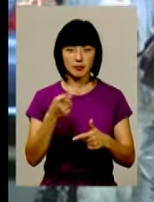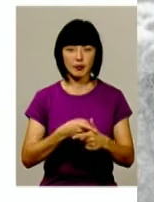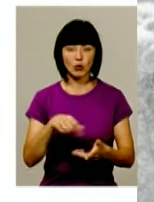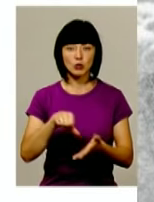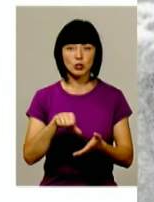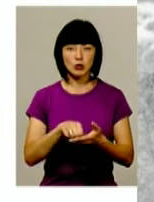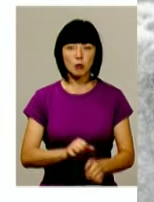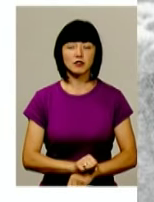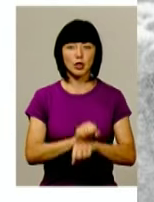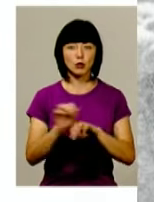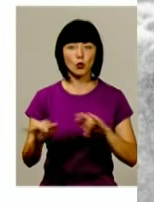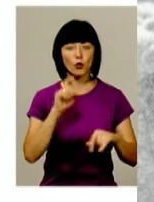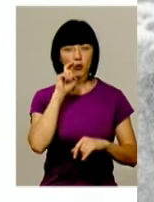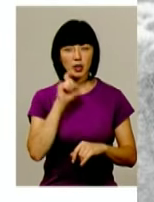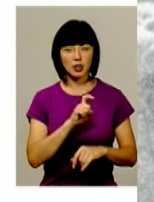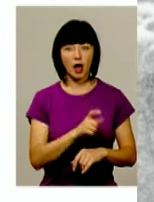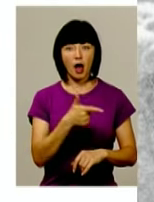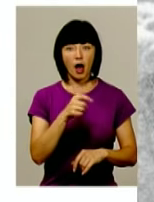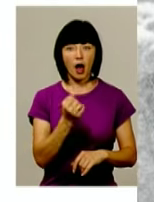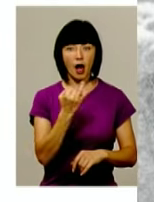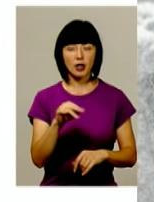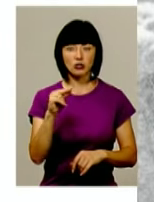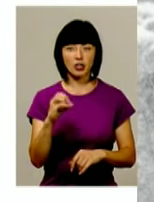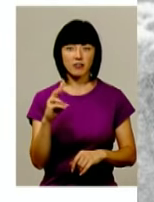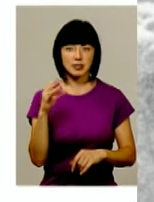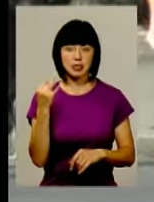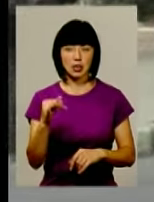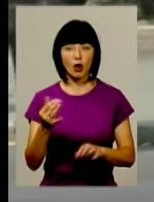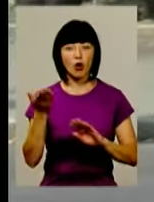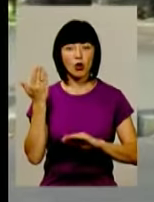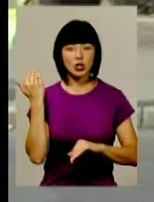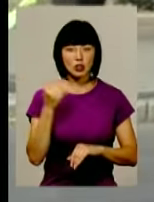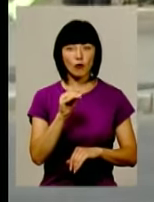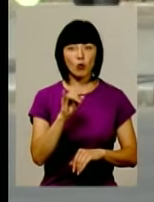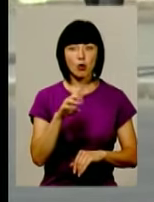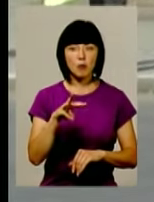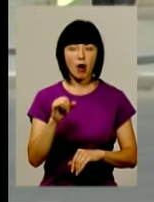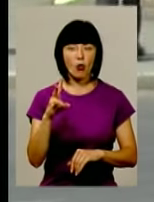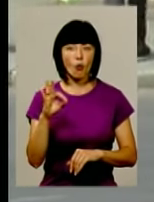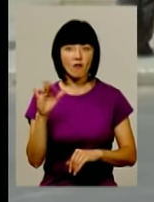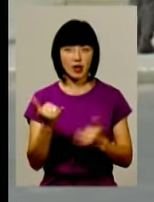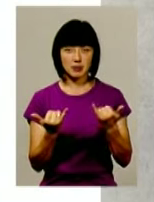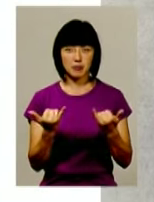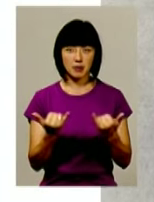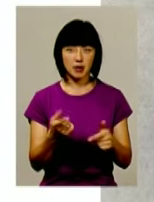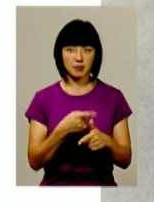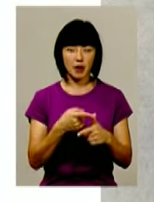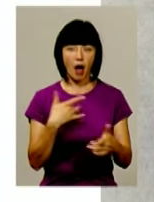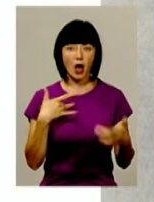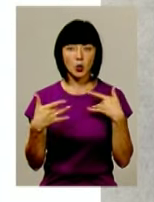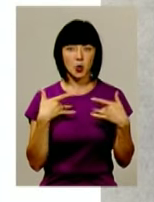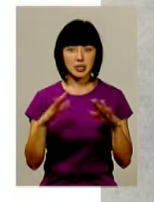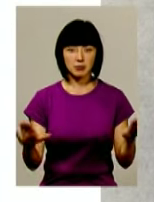повстанського руху в Україні Якова Гальчевського. Колишня Фурманова тепер носить ім'я талановитої акторки та